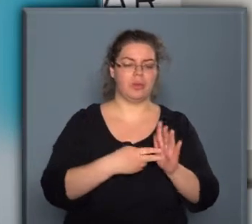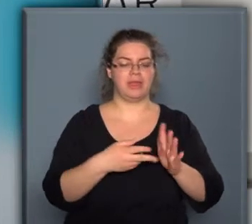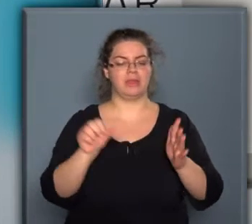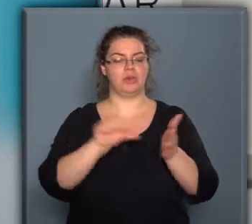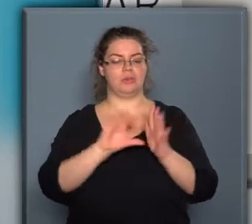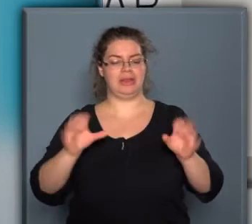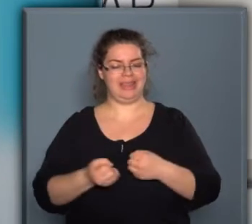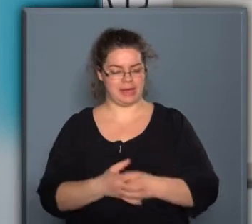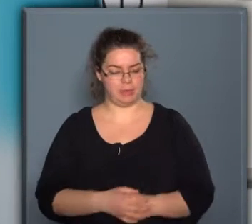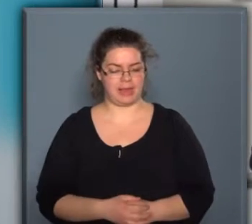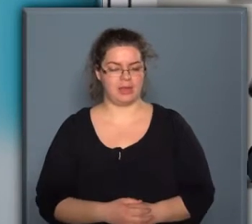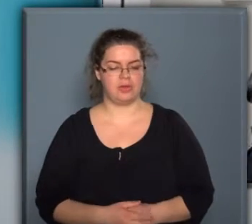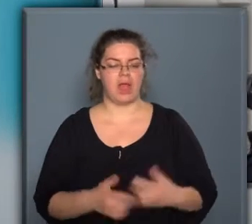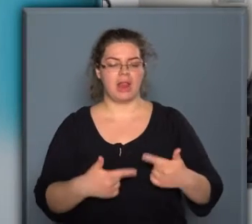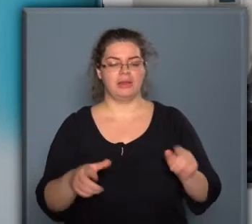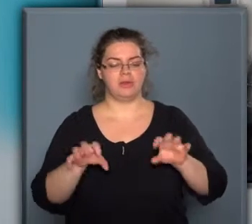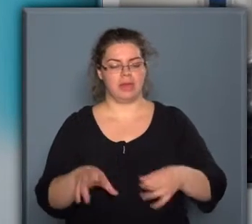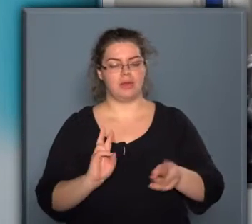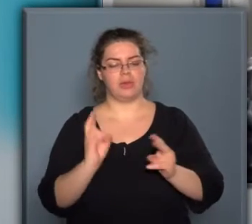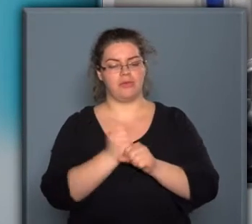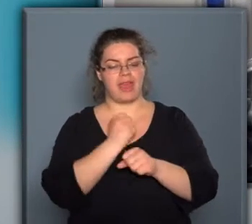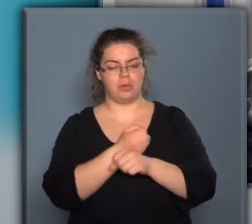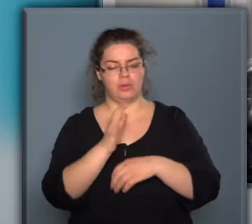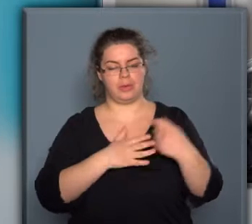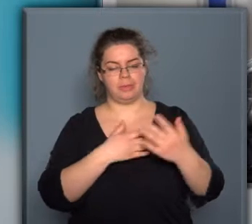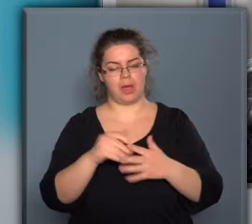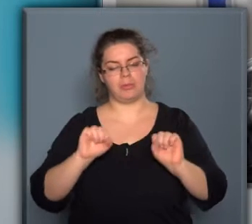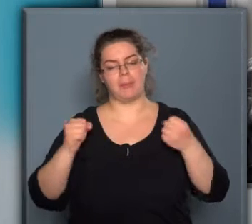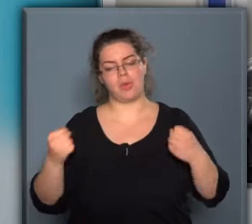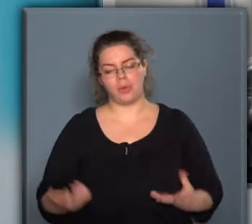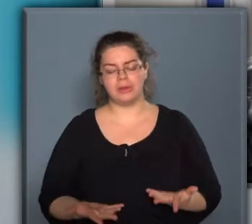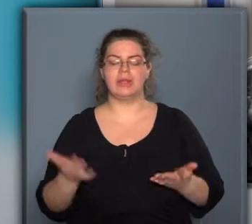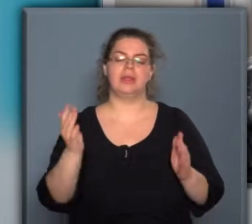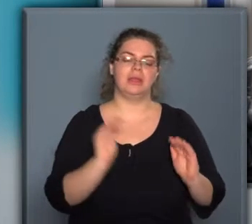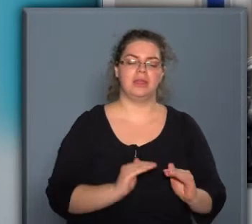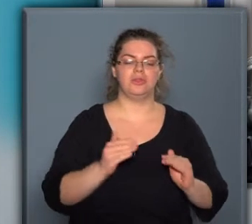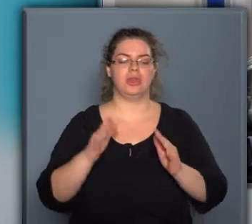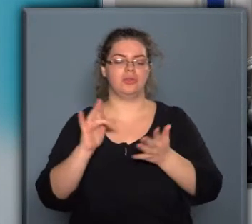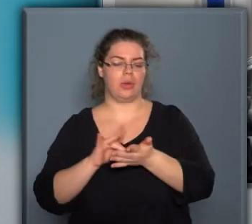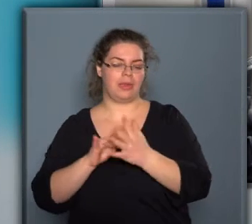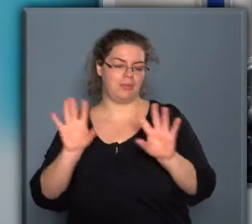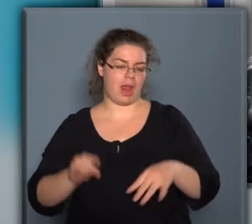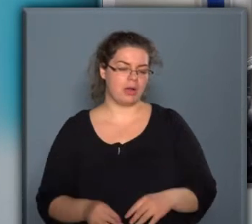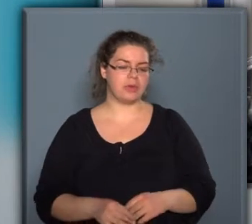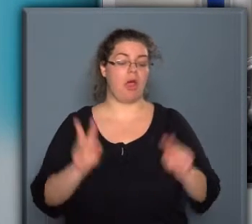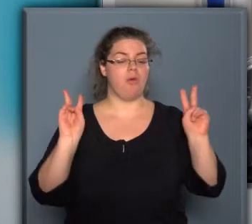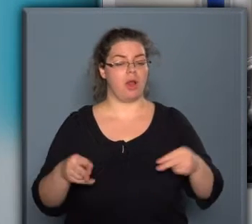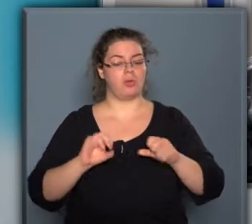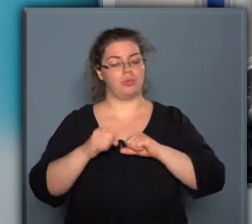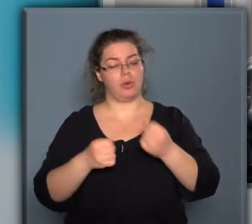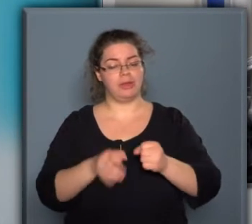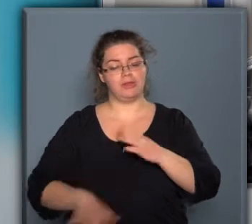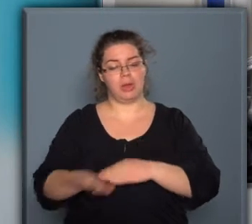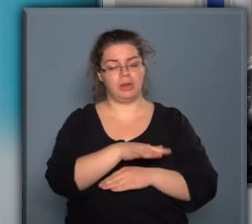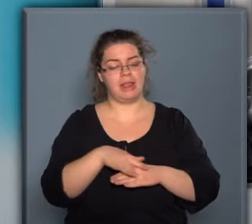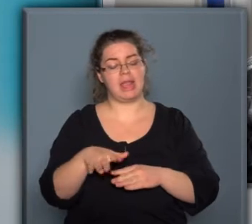lehetővé tesszük, hogy a feldolgozó iparban működő kis és középvállalkozásaink valós működési